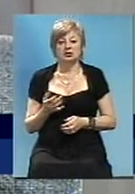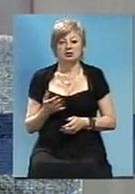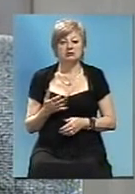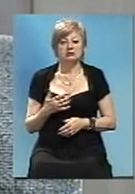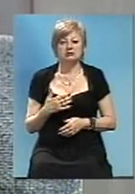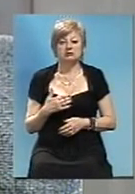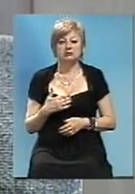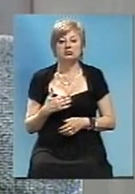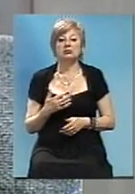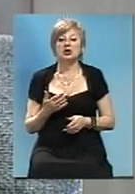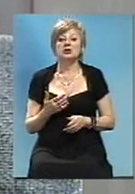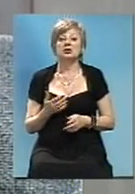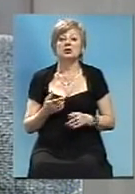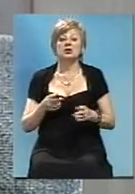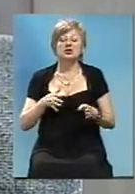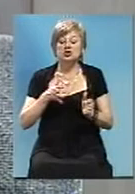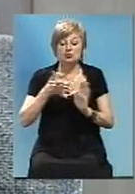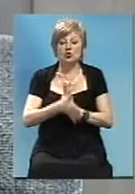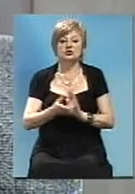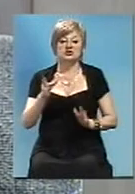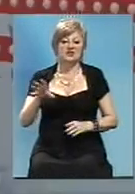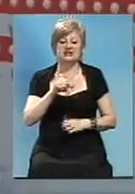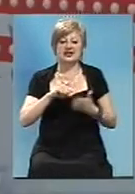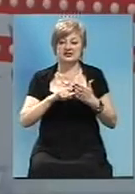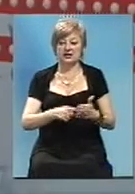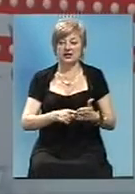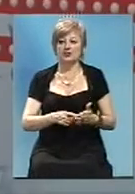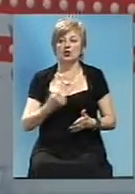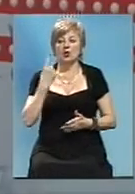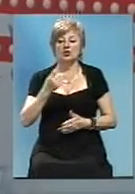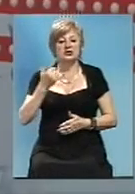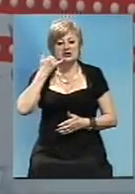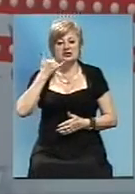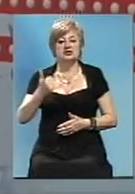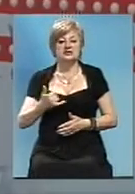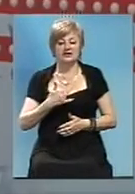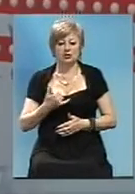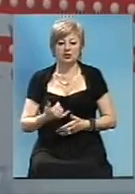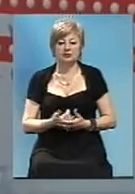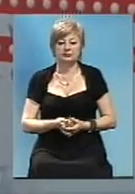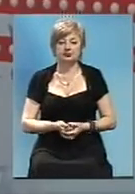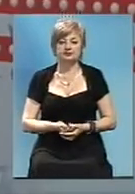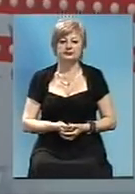тих цілів, на які ми стремимося. У нас залишився ще один телефонний дзвінок. Доброго вечора.